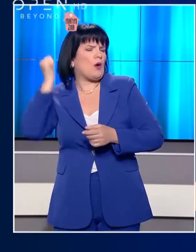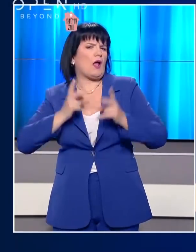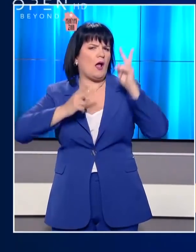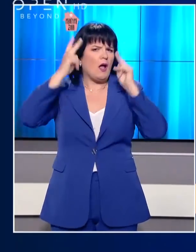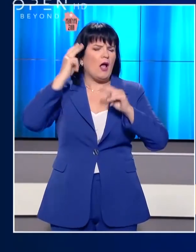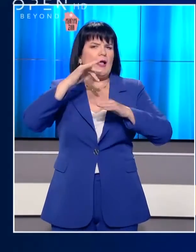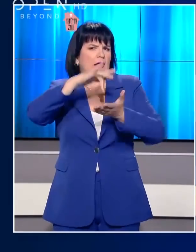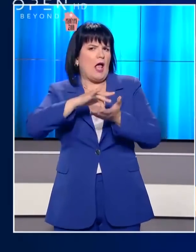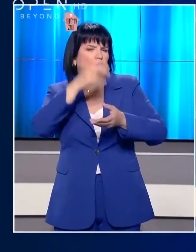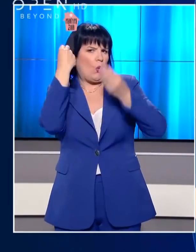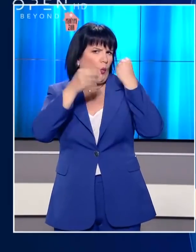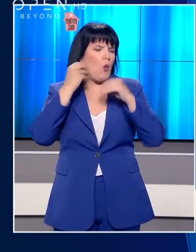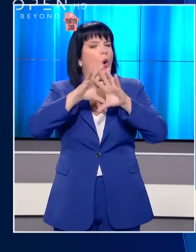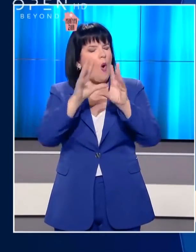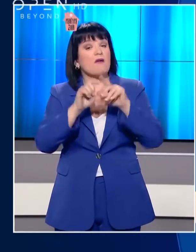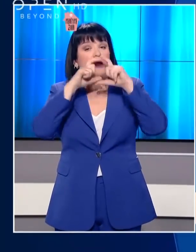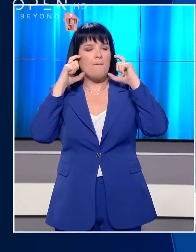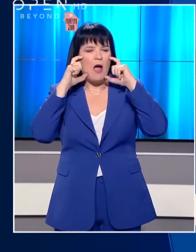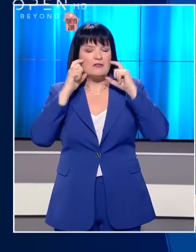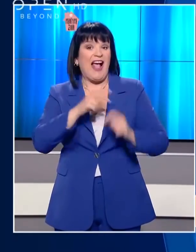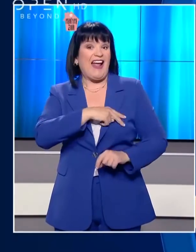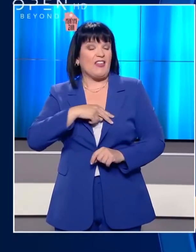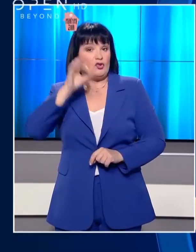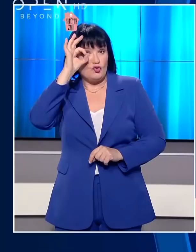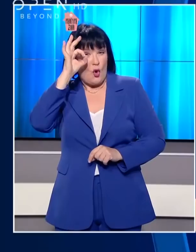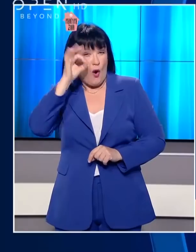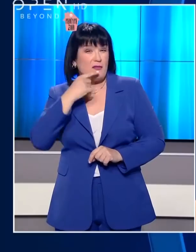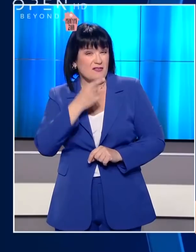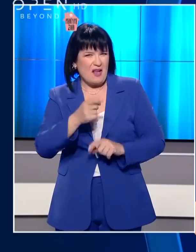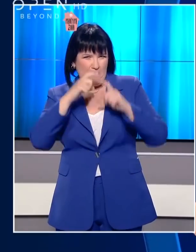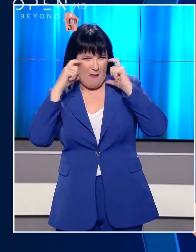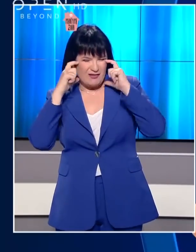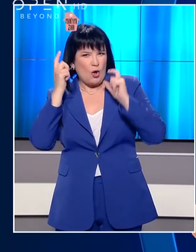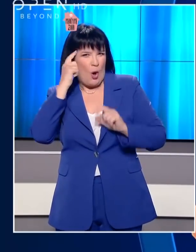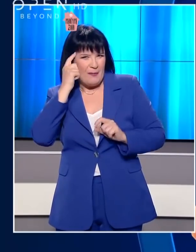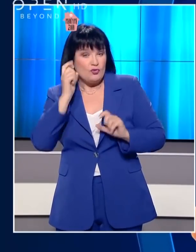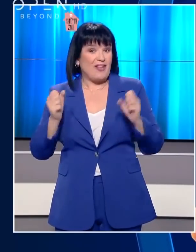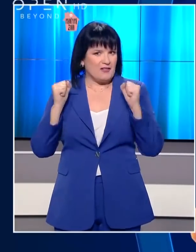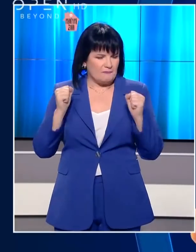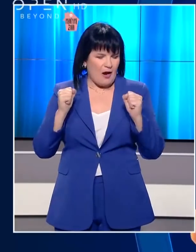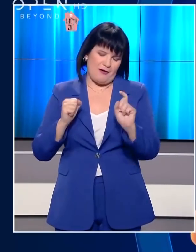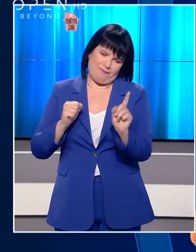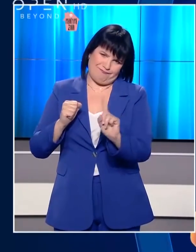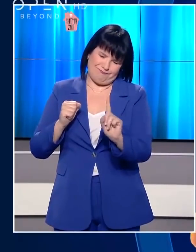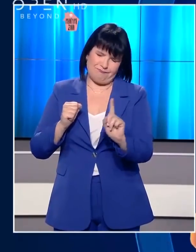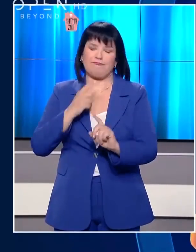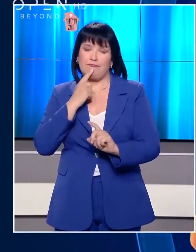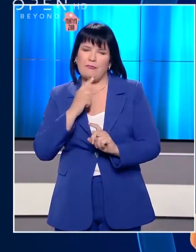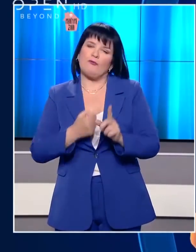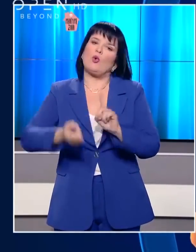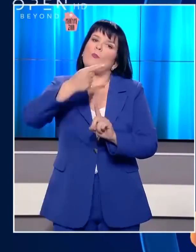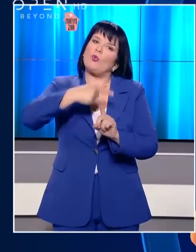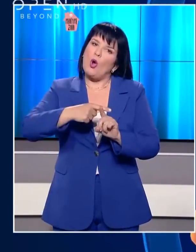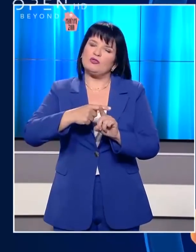κέντρα αισθητικής. Σύμφωνα με τον Σωτήρη Τσιόδρα, δεν θα πρέπει η μάσκα να δίνει στους πολίτες την ψευδέστηση της ασφάλειας, αλλά να αποτελέσει ένα